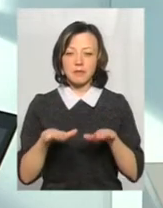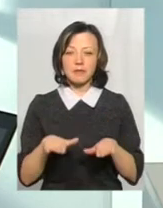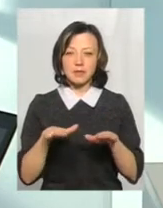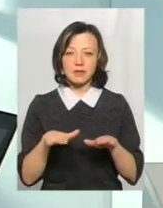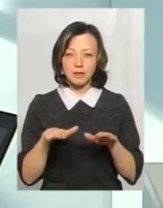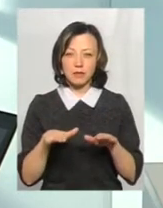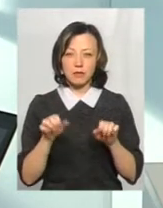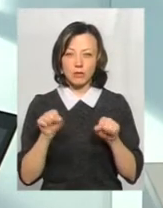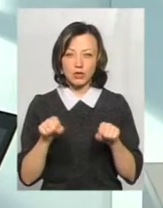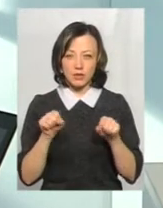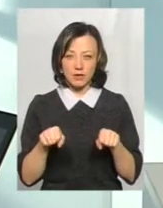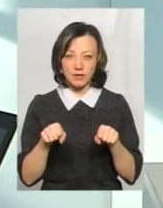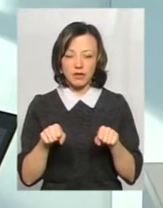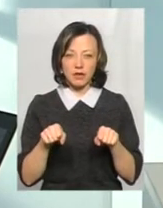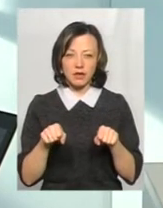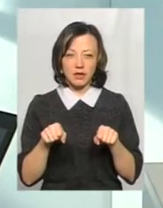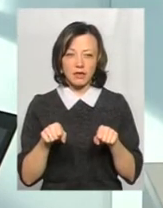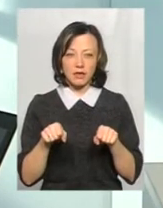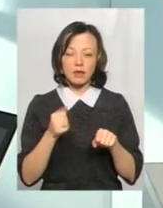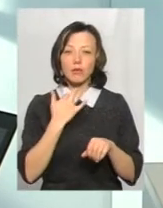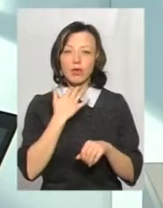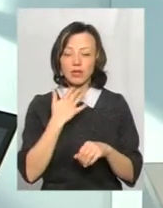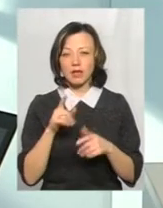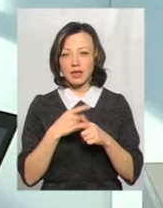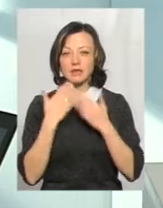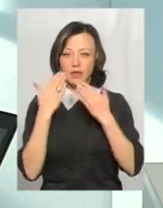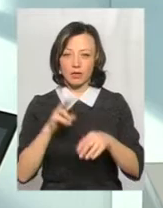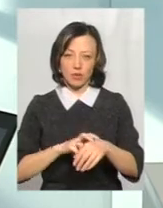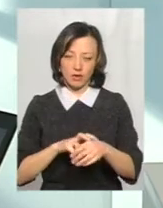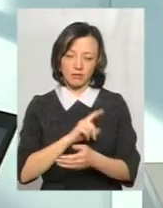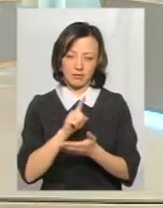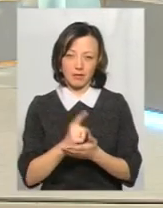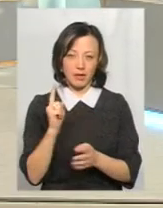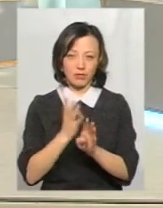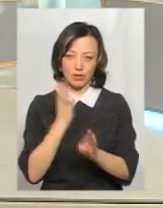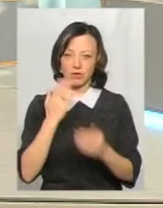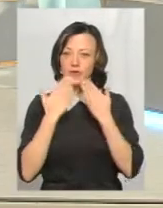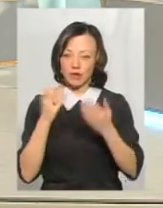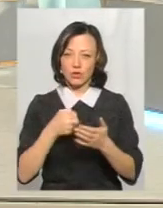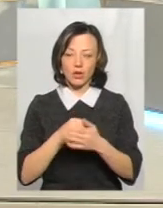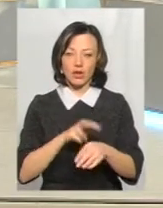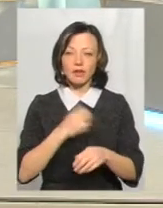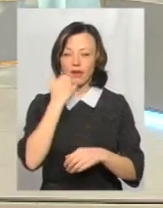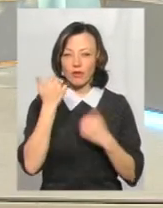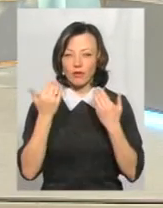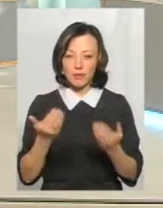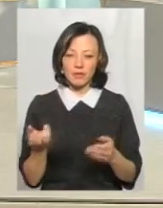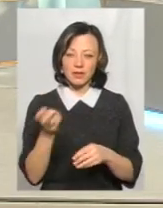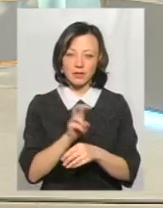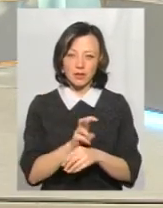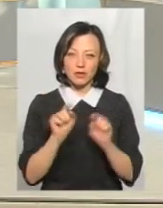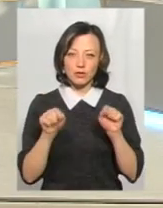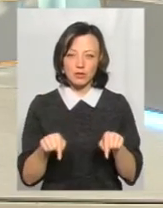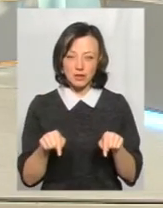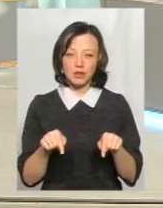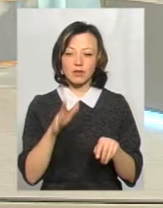антисептики можливі, і звертатися до лікаря. В першу чергу, так. Дякую, пані Валентино, за те, що ви приділили